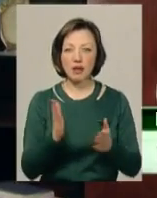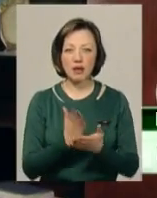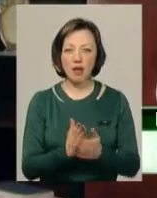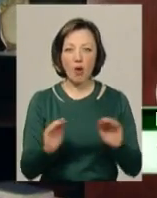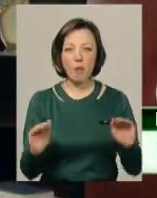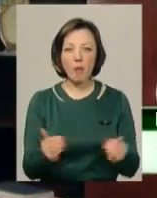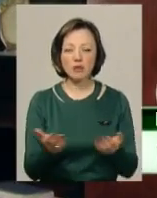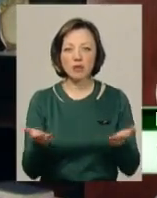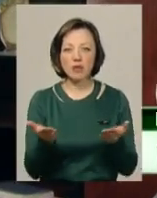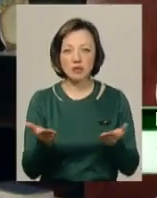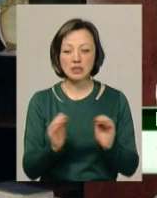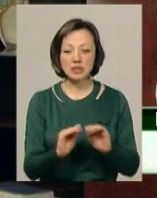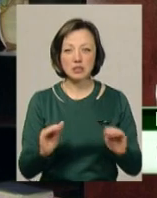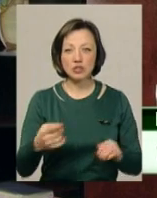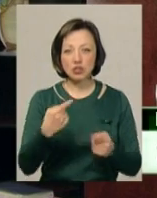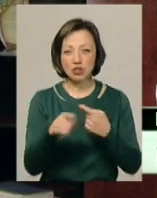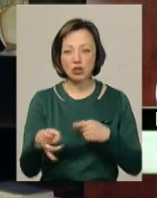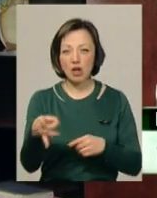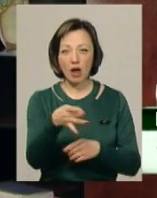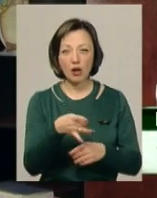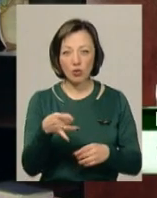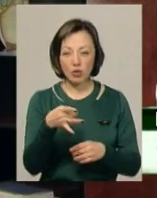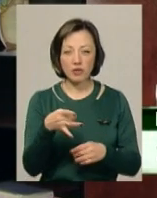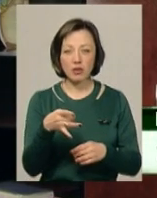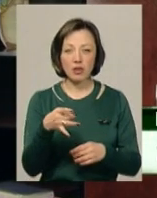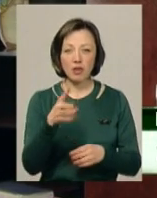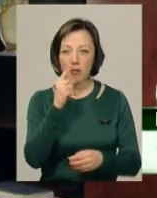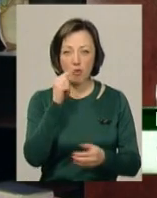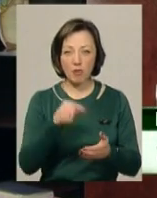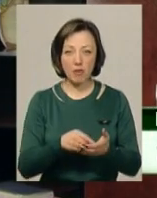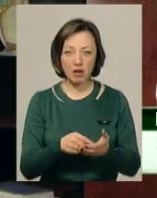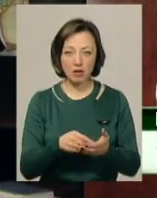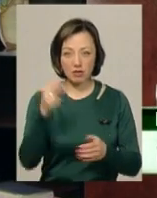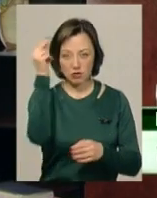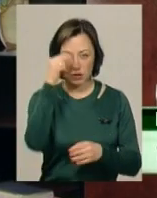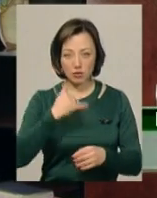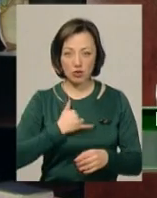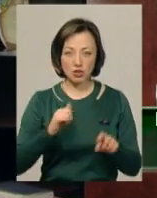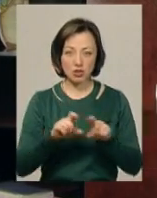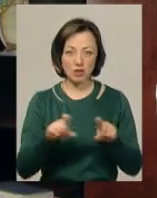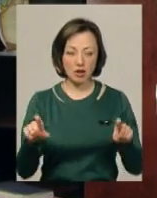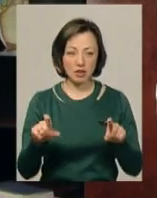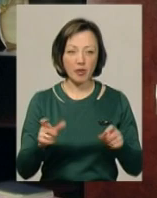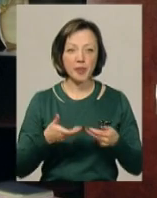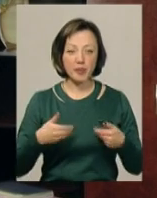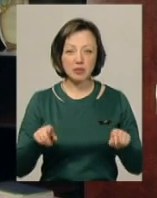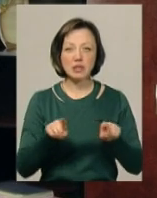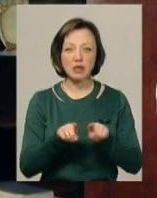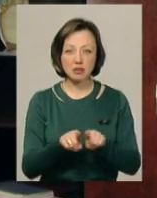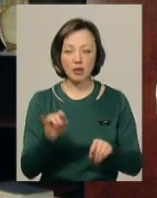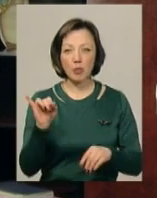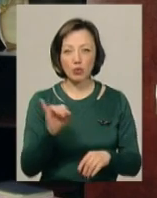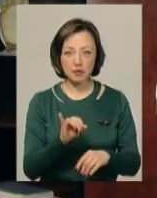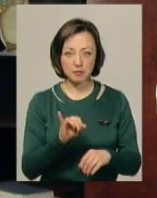якісь діти з інших територійних обслуговувань не могли навчатися в нашій школі. Ми так само і